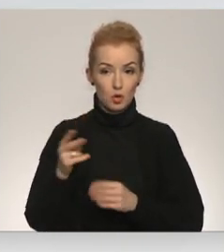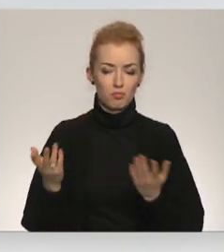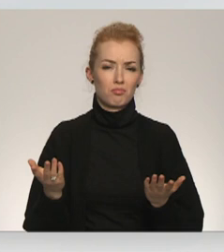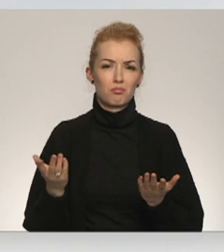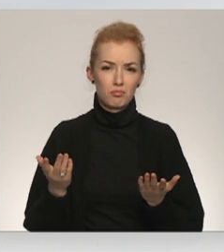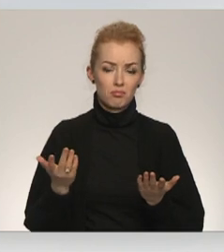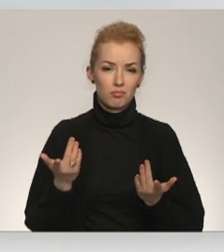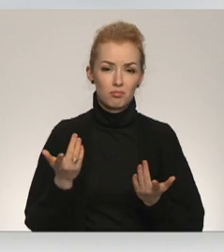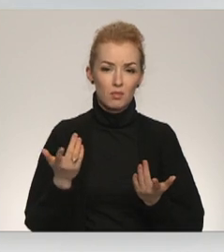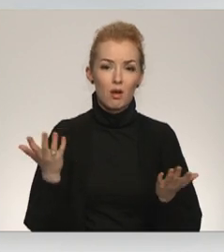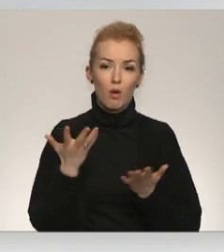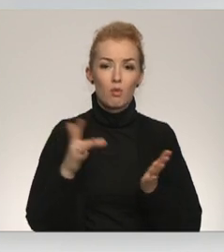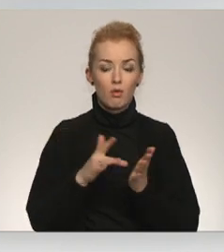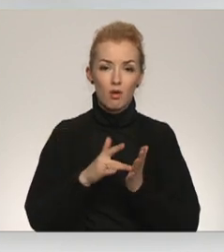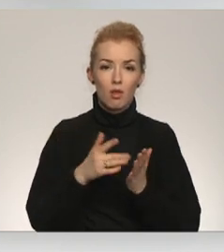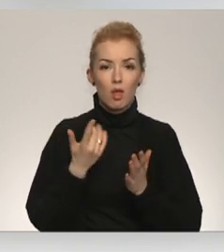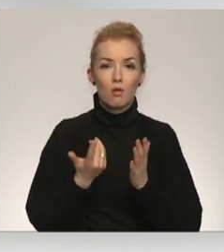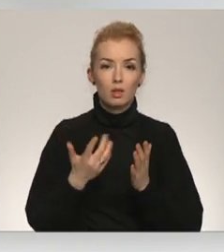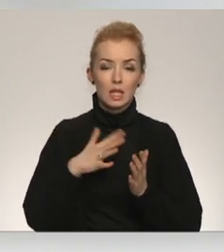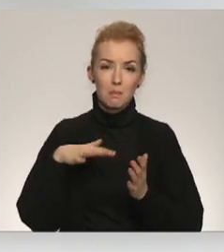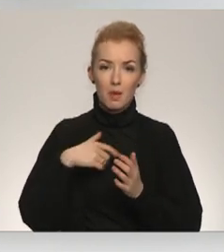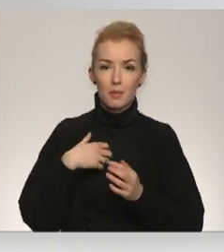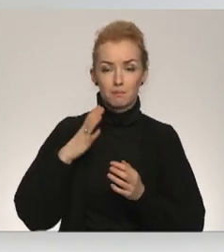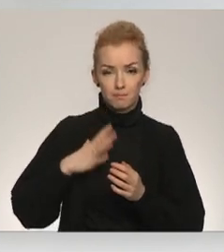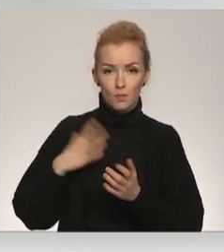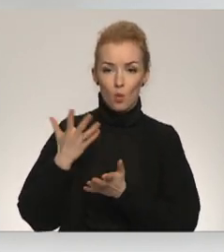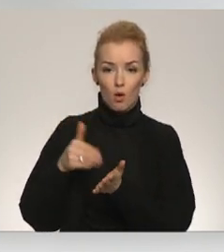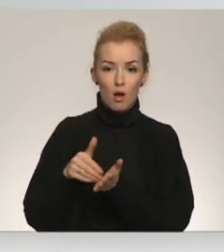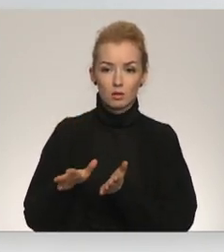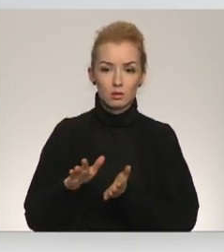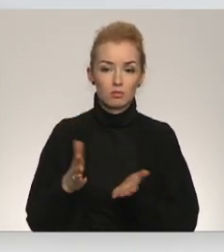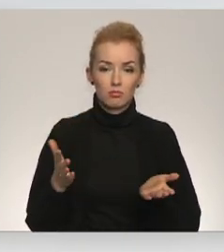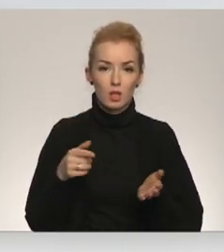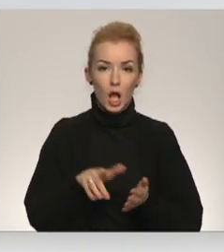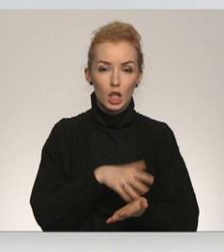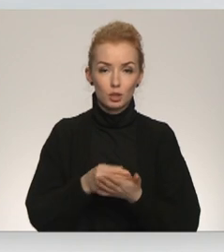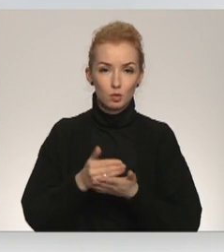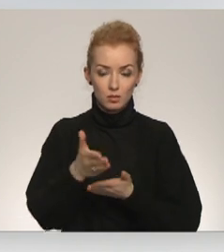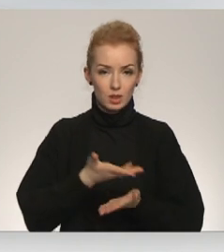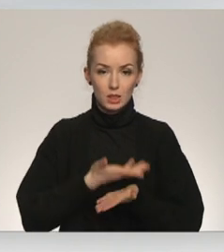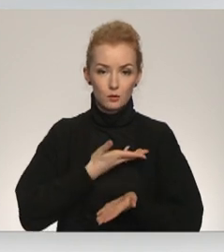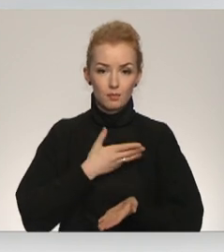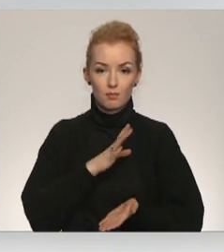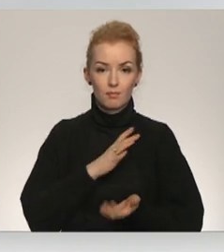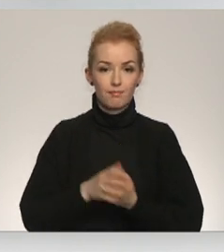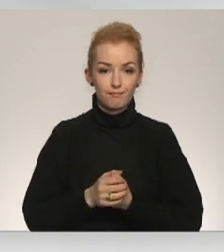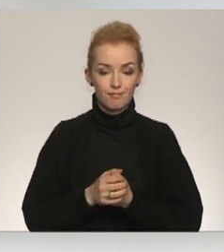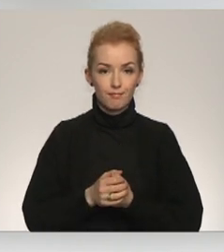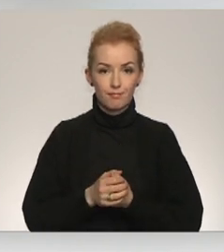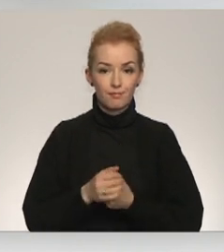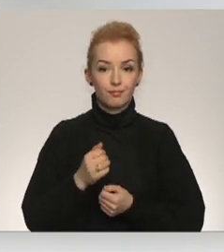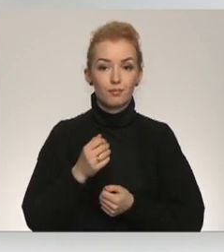noteikti būs jāatsakās. Tā nevarēs dzīvot kā ar šim kurā gadījumā. Vienīgais ir tas, ka